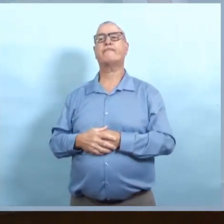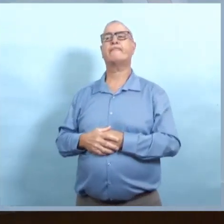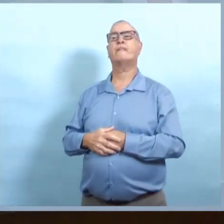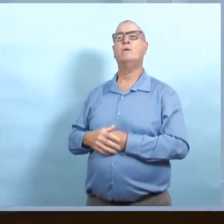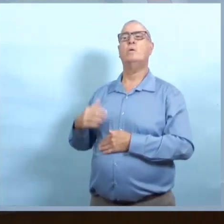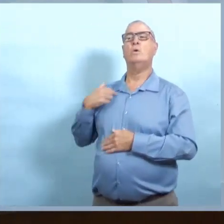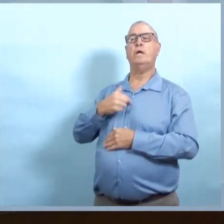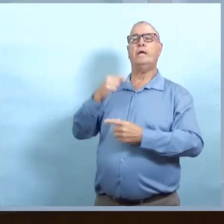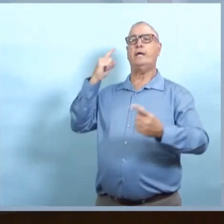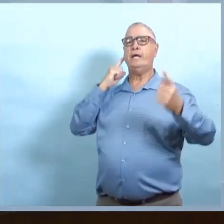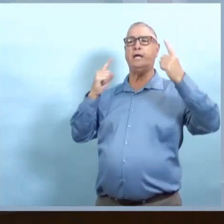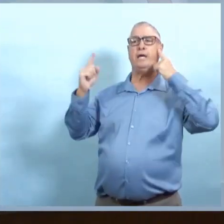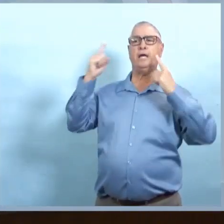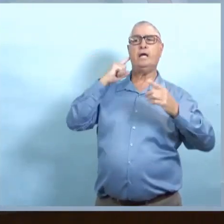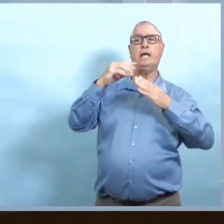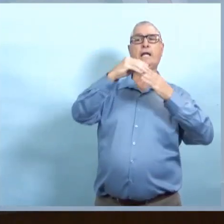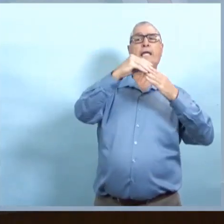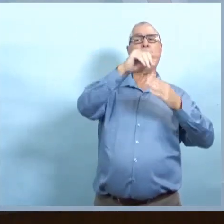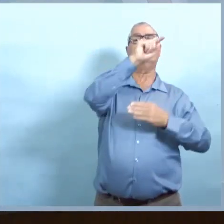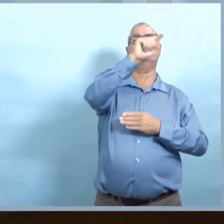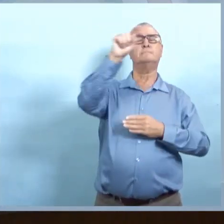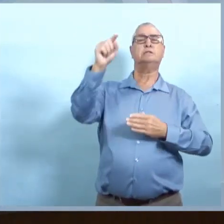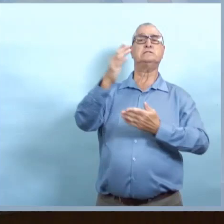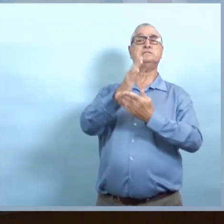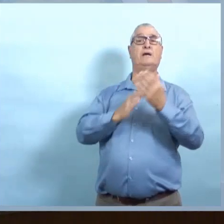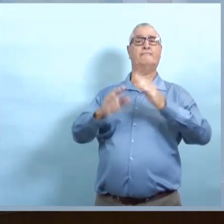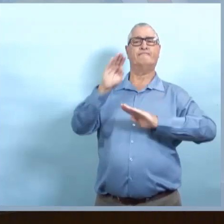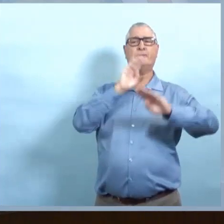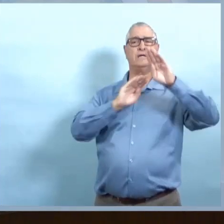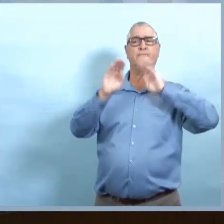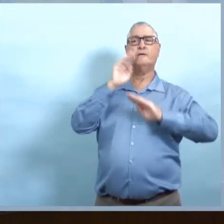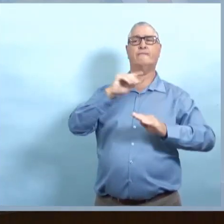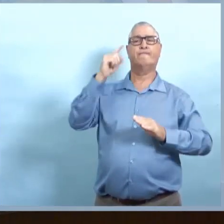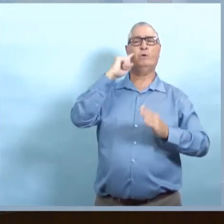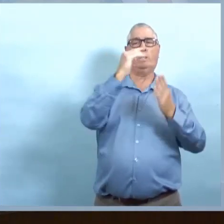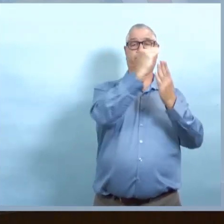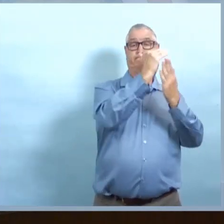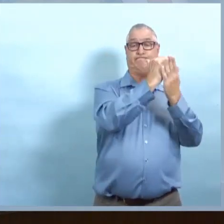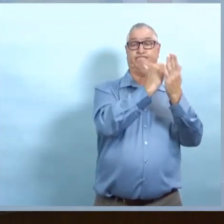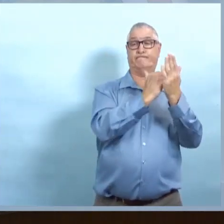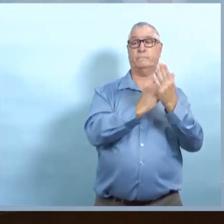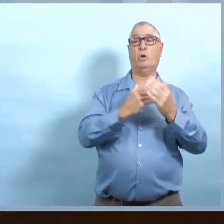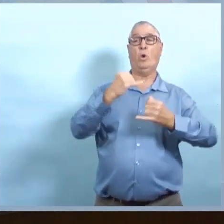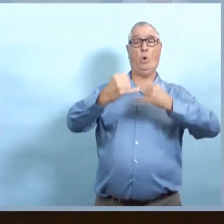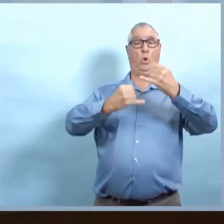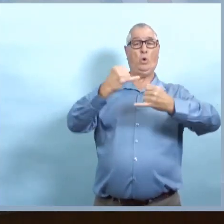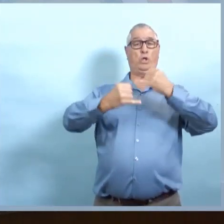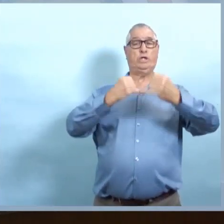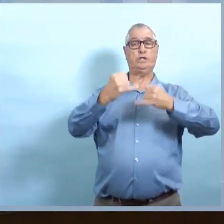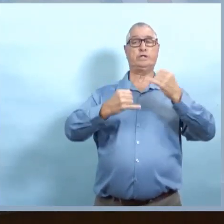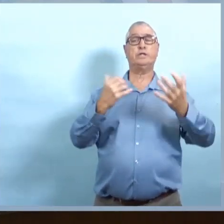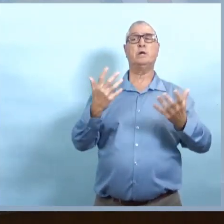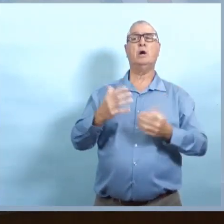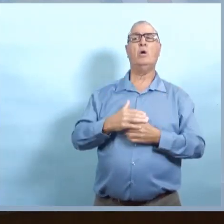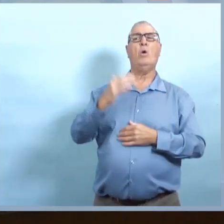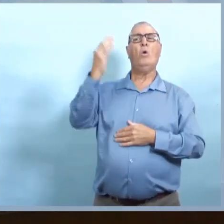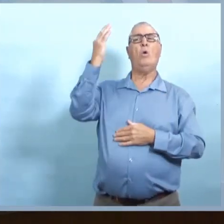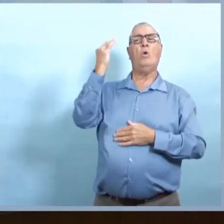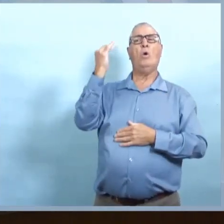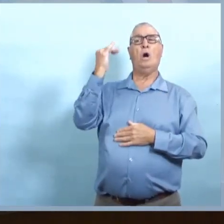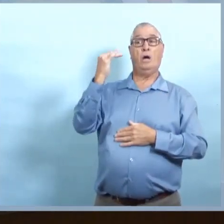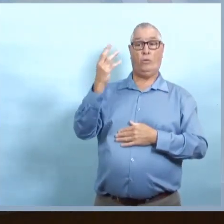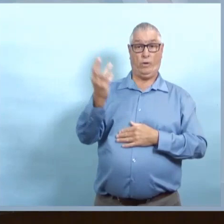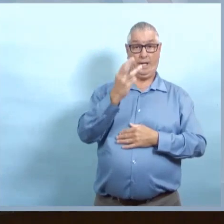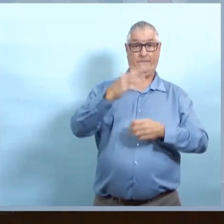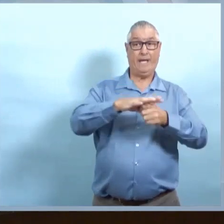seraient aux soins intensifs, mais nous voyons certainement une tendance vers la hausse et un surchargement de notre système de santé.